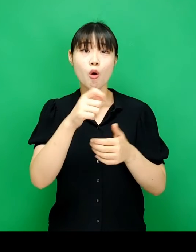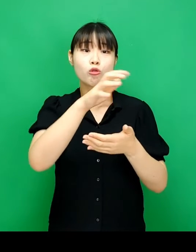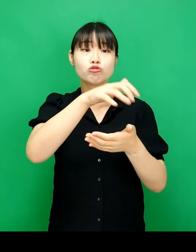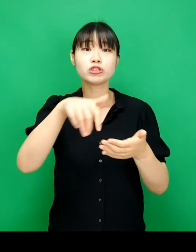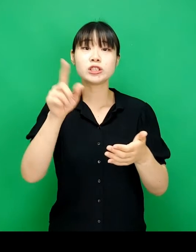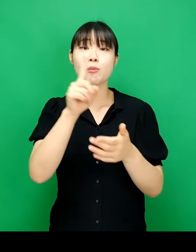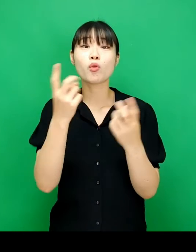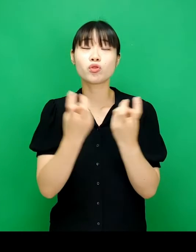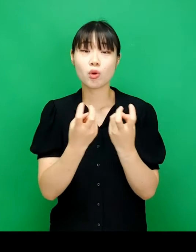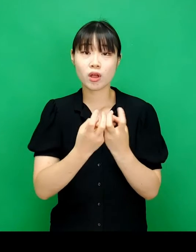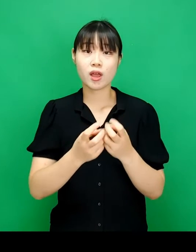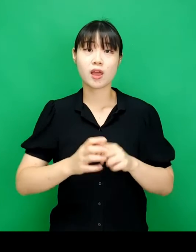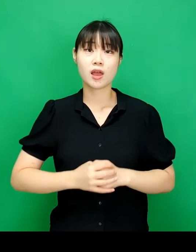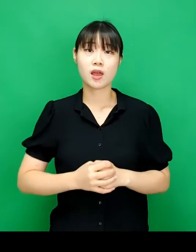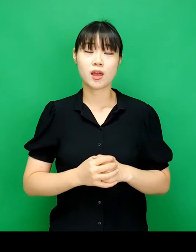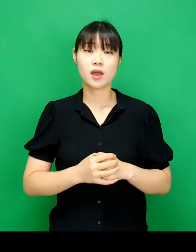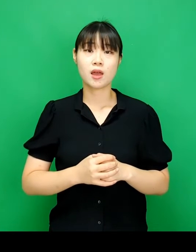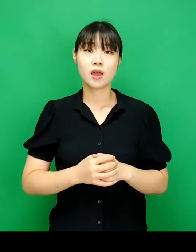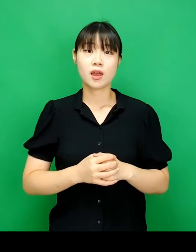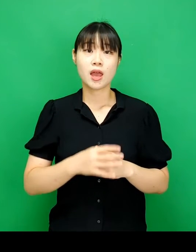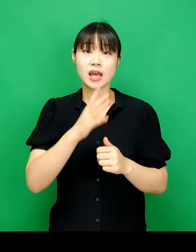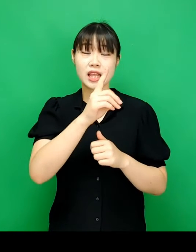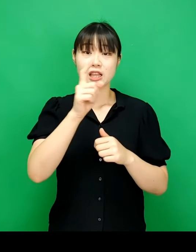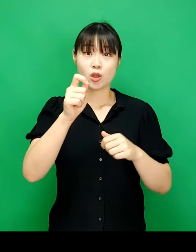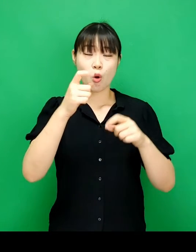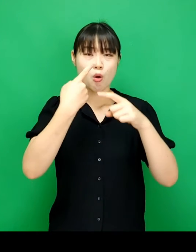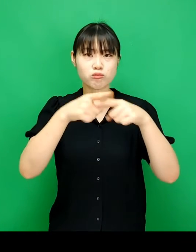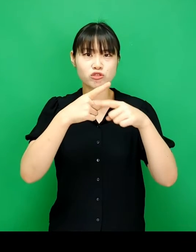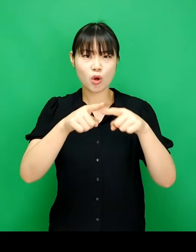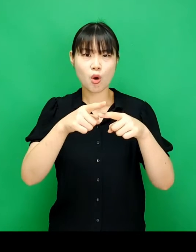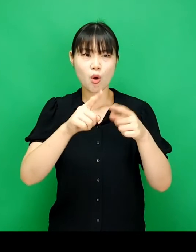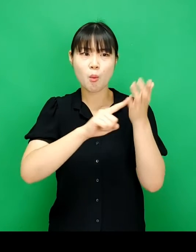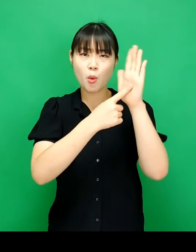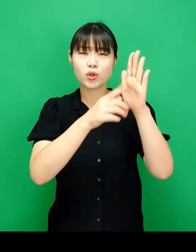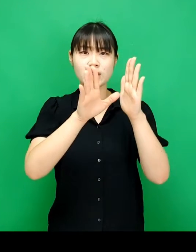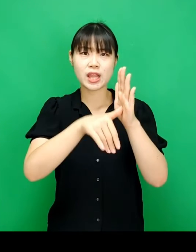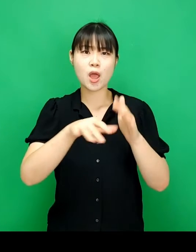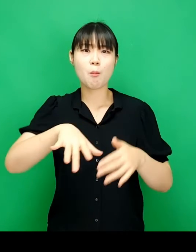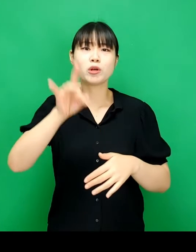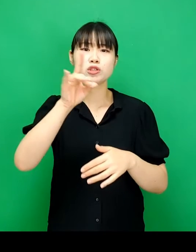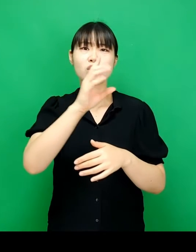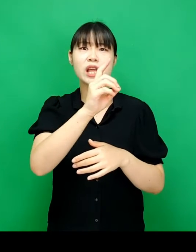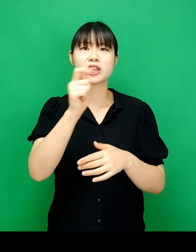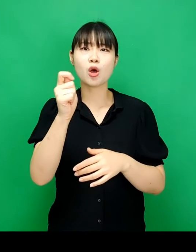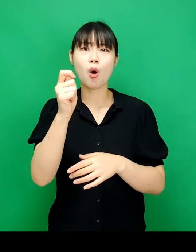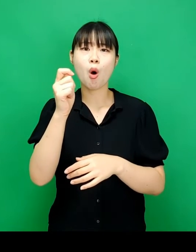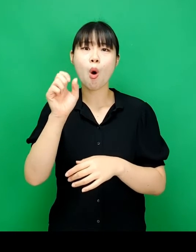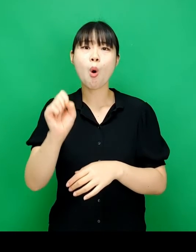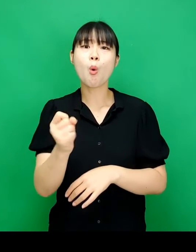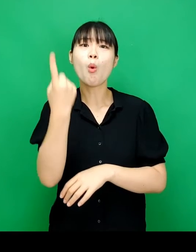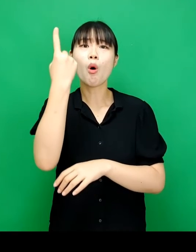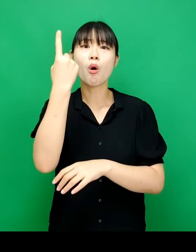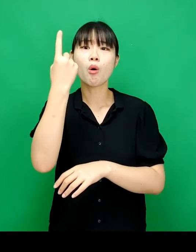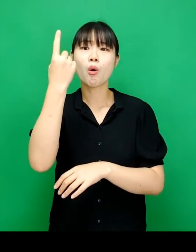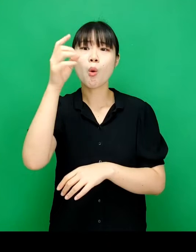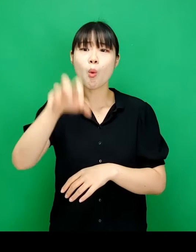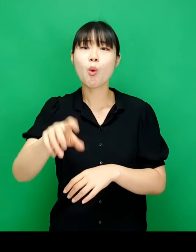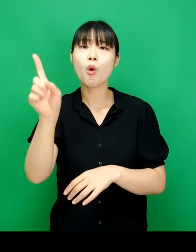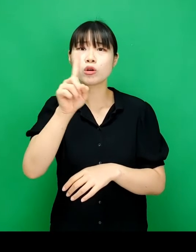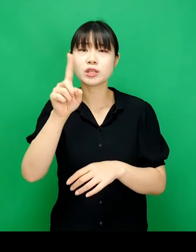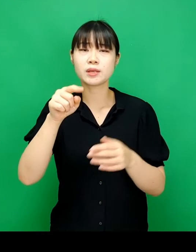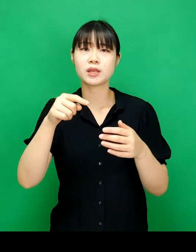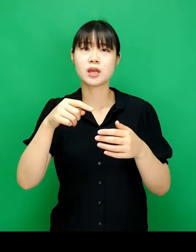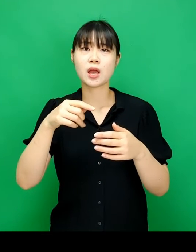이 데이터는 어떻게 수집되었나 데이터를 분석해 보도할 때는 먼저 데이터의 원본